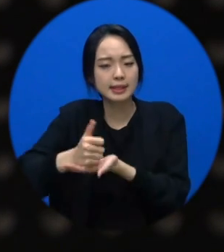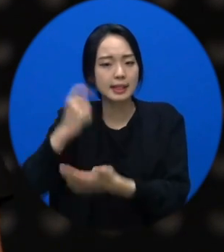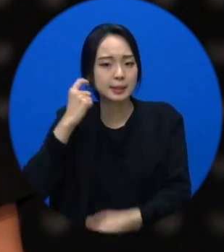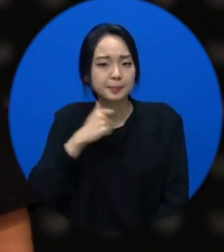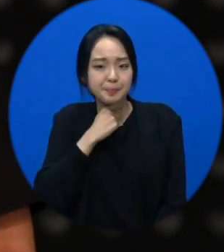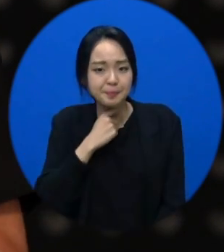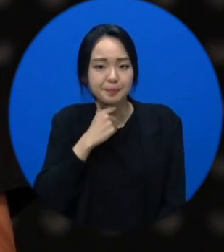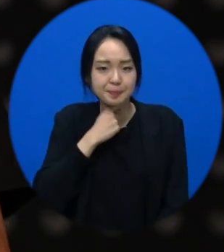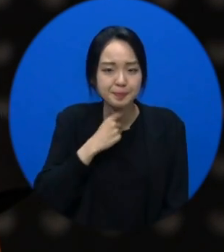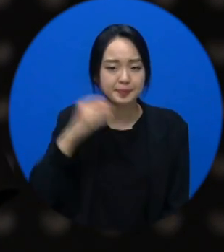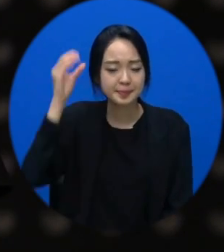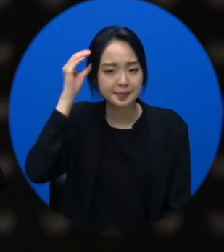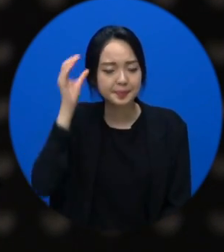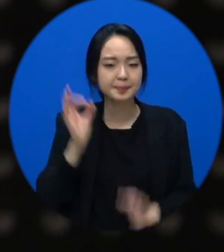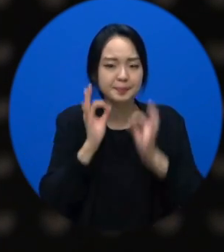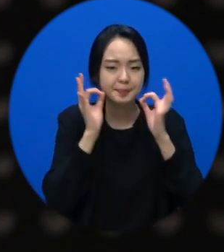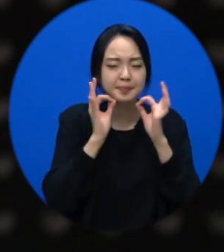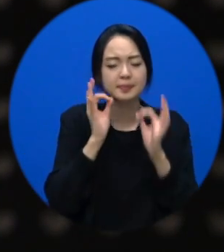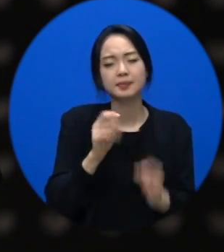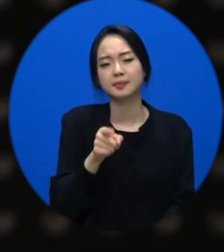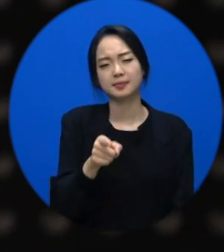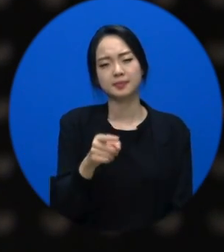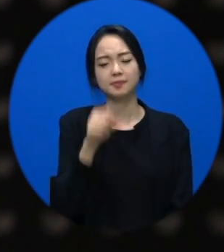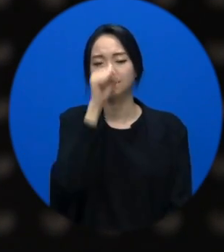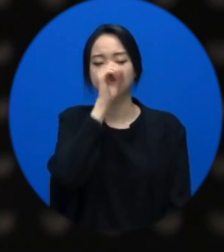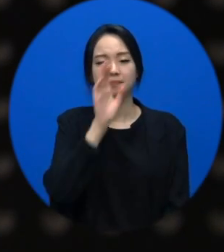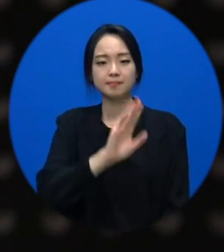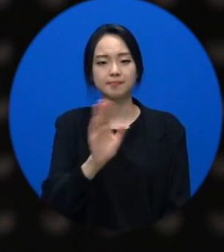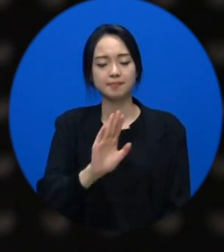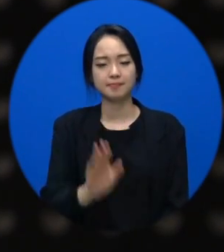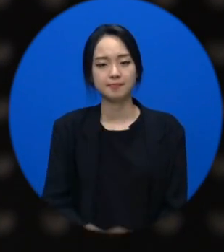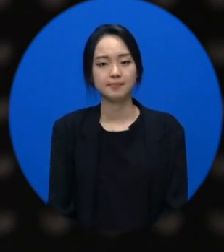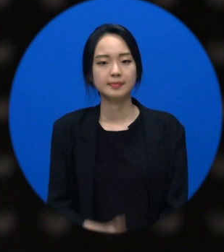타인의 인정 이제는 갖지 말자고요. 우리 자존감 있게 살자고요.